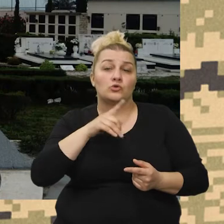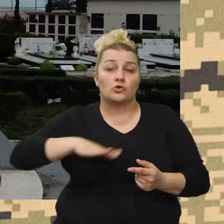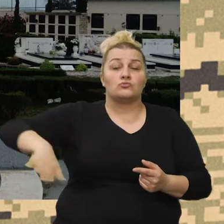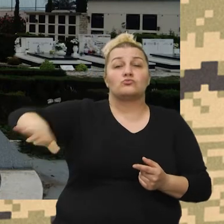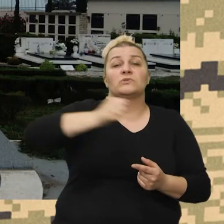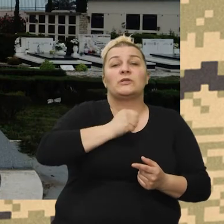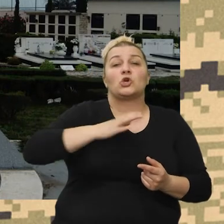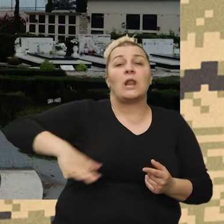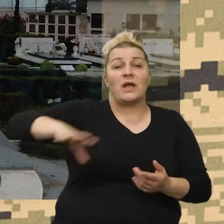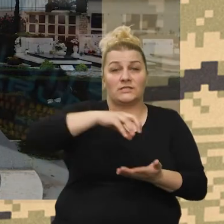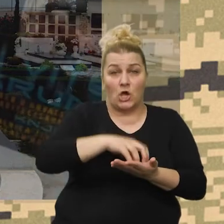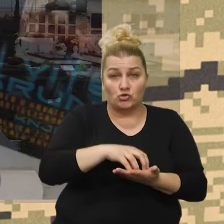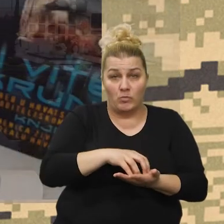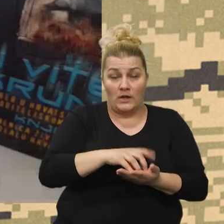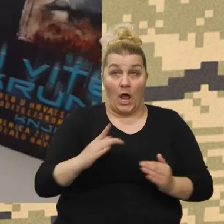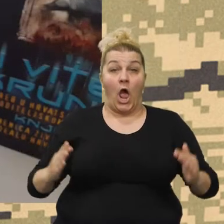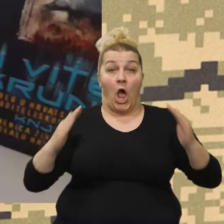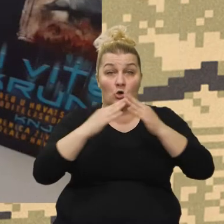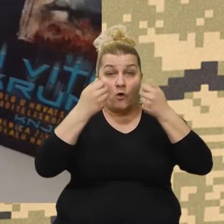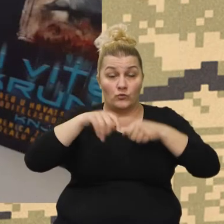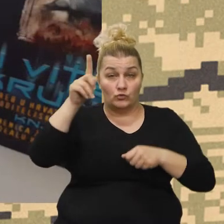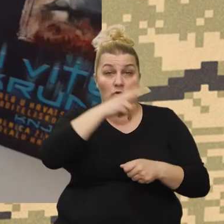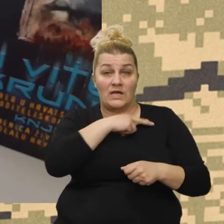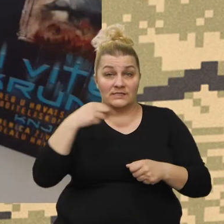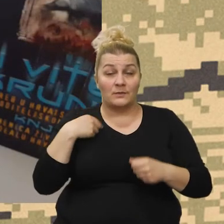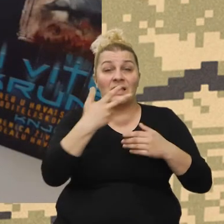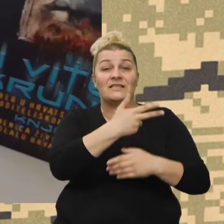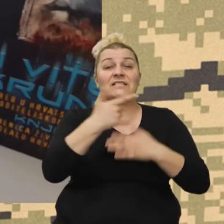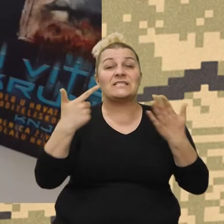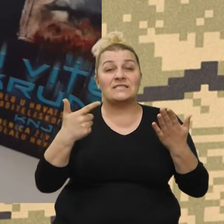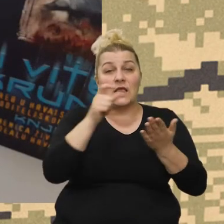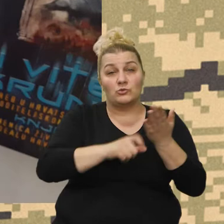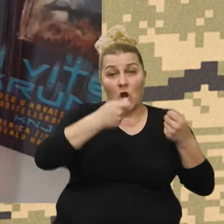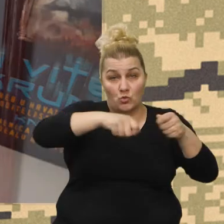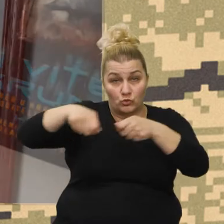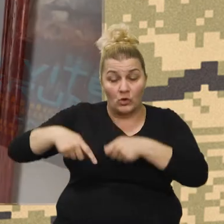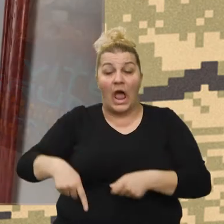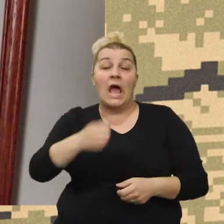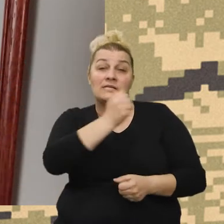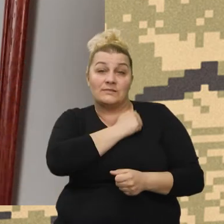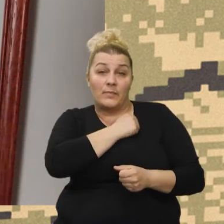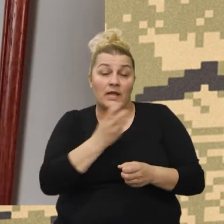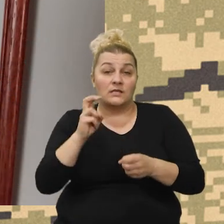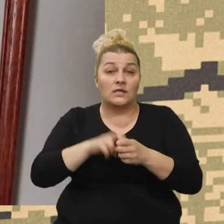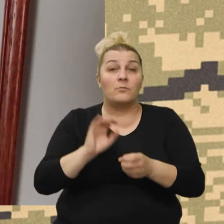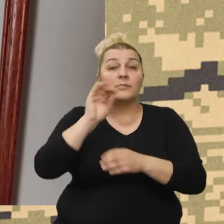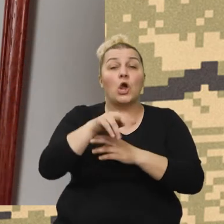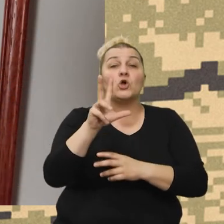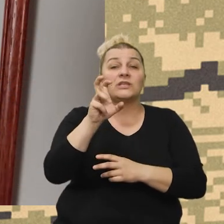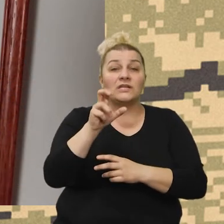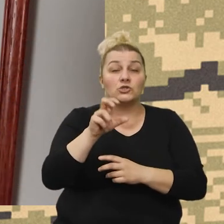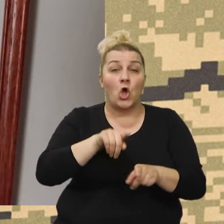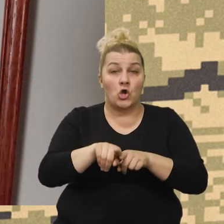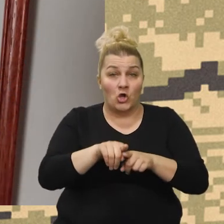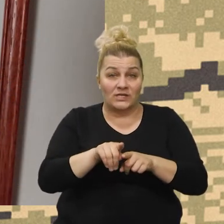županije i Šire. Krovna udruga u Zagrebu okuplja 37 čanica iz sjelje Hrvatske, a u Spitskoj Inačici se okuplja preko 300 roditaja od